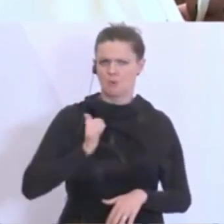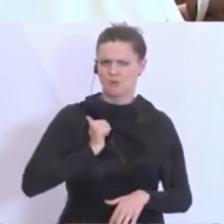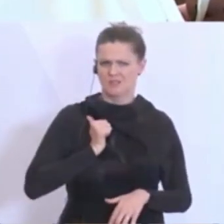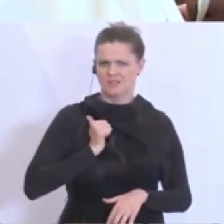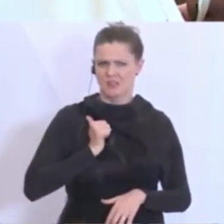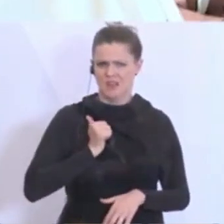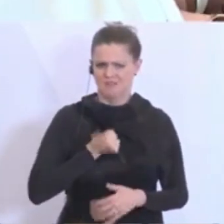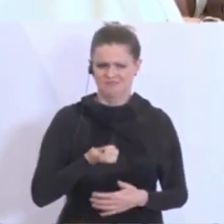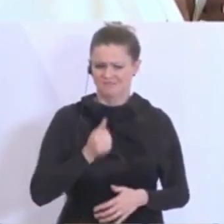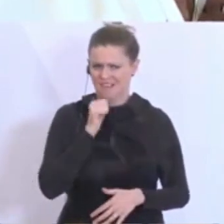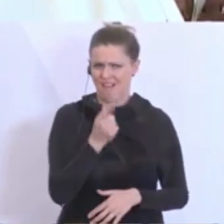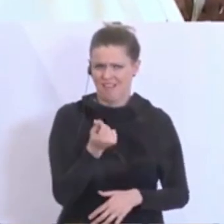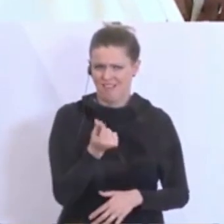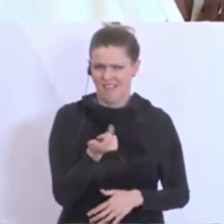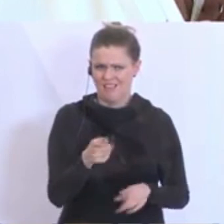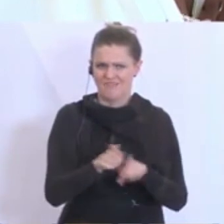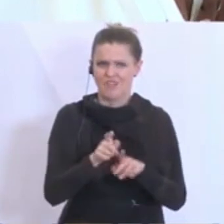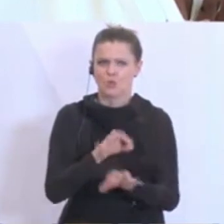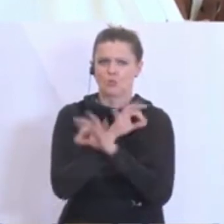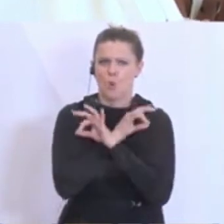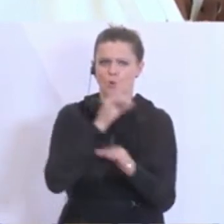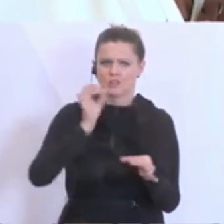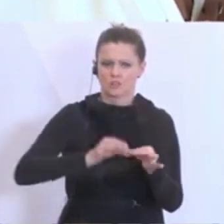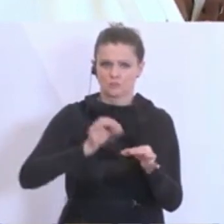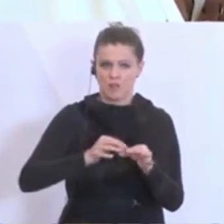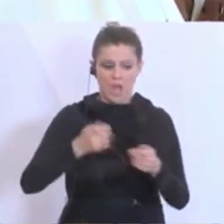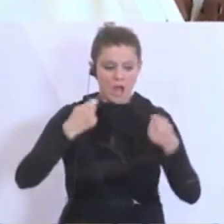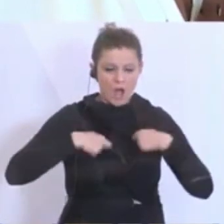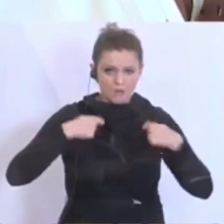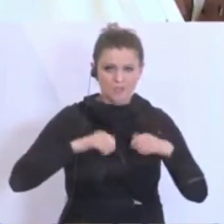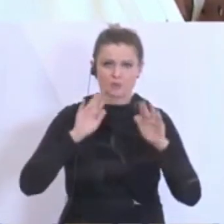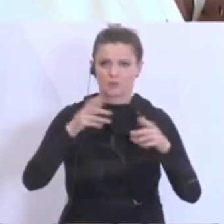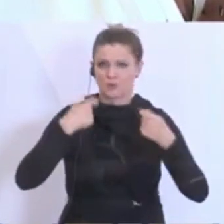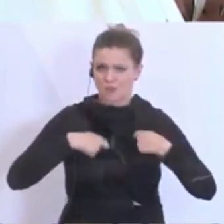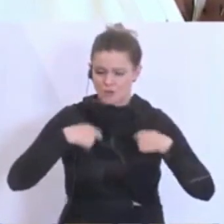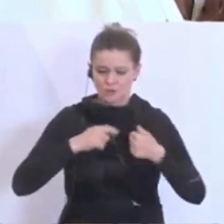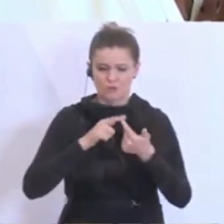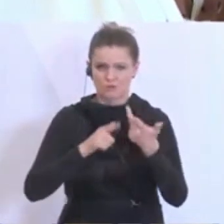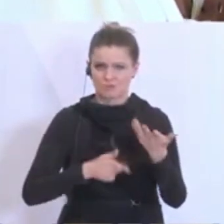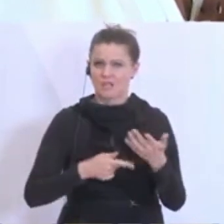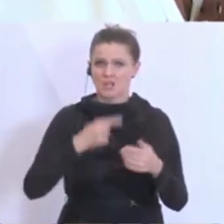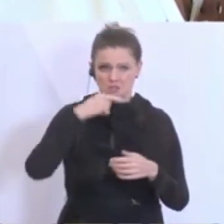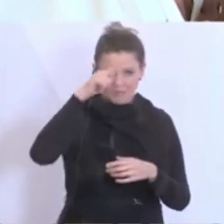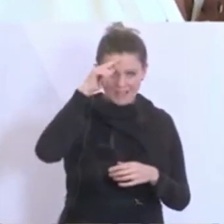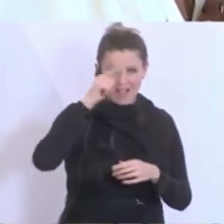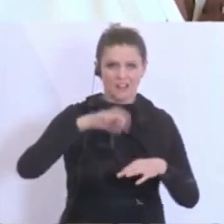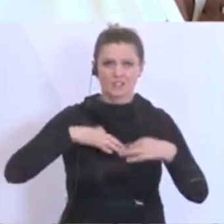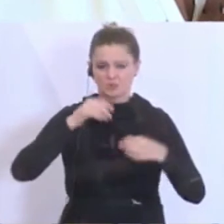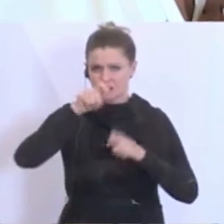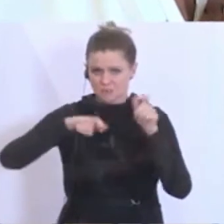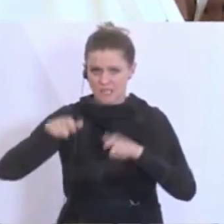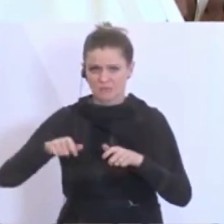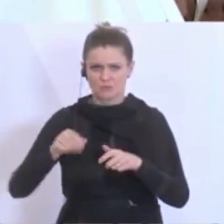Wie ist die Situation, wie schaut es mit der Ausrüstung aus, auch mit Schutzausrüstung der Klagen, Krankenhäuser, Gesundheitspersonal,